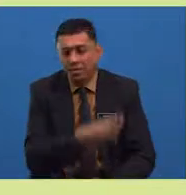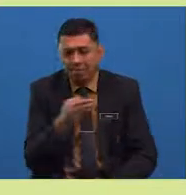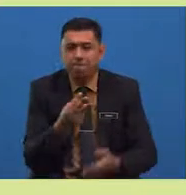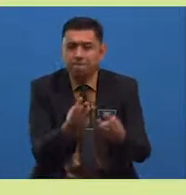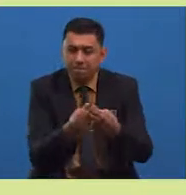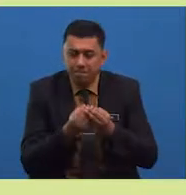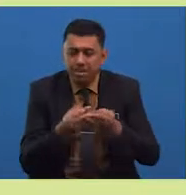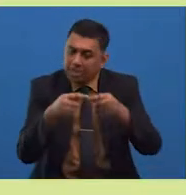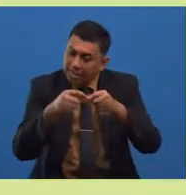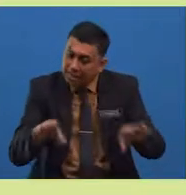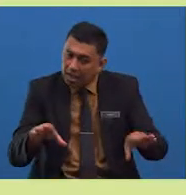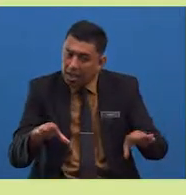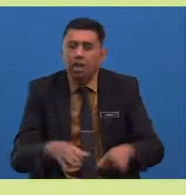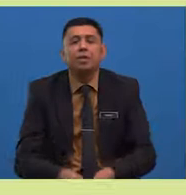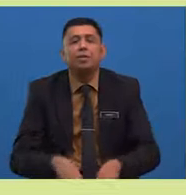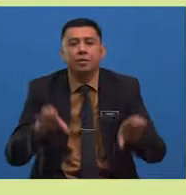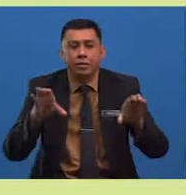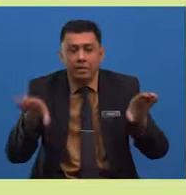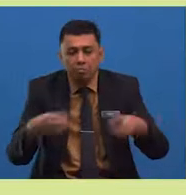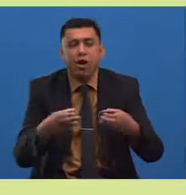telah diperkenankan.